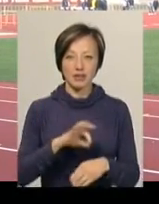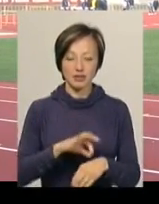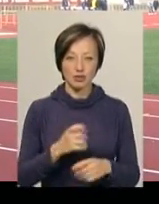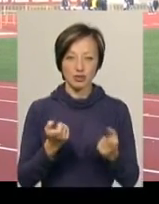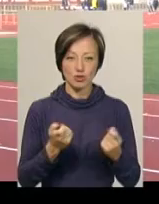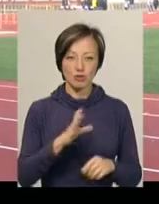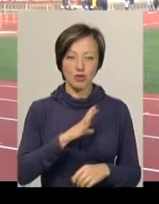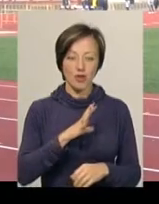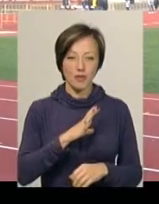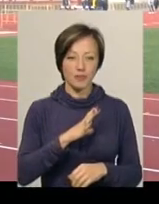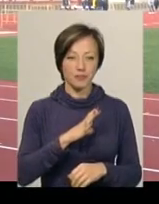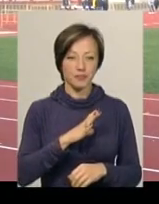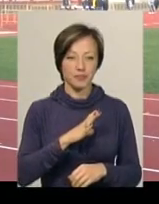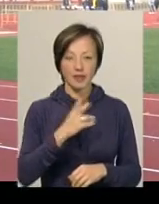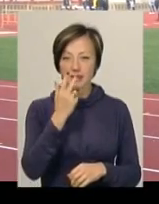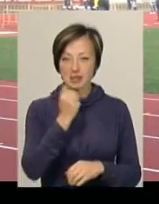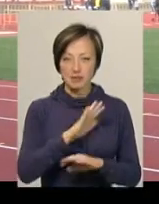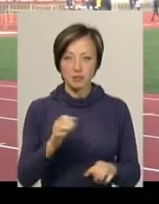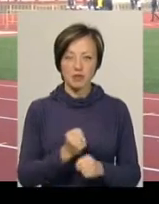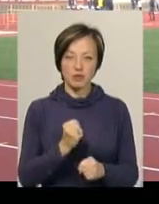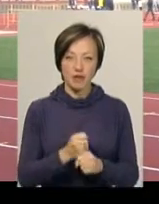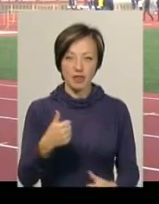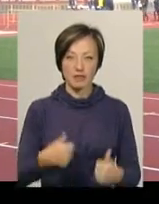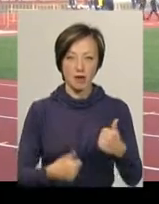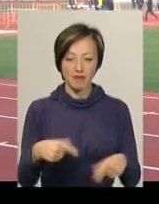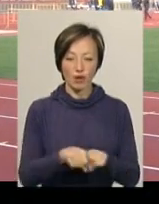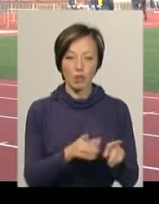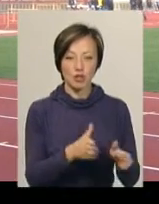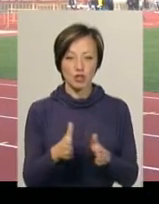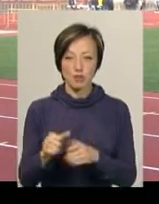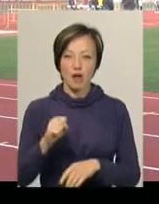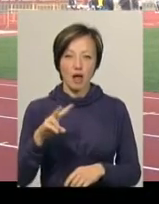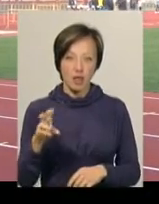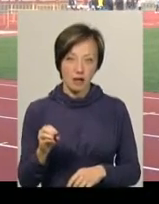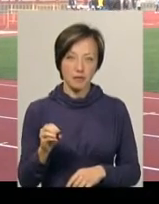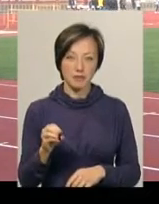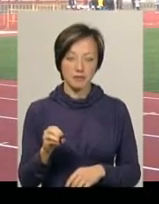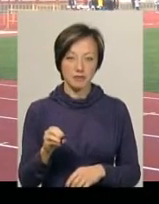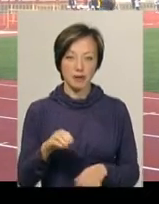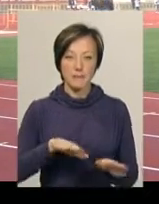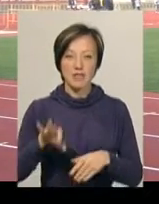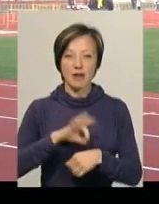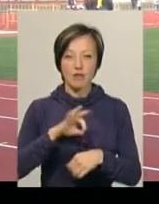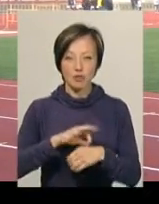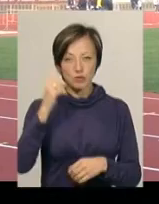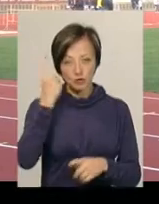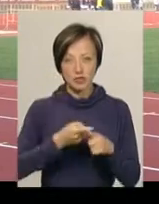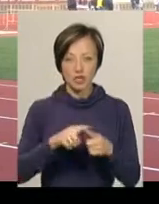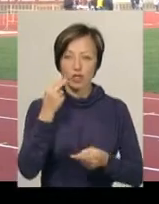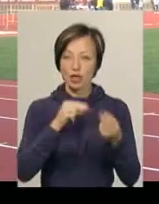Трошки було незвичайно працювати на змаганнях в такому режимі. Але після хвороби, я думаю, це